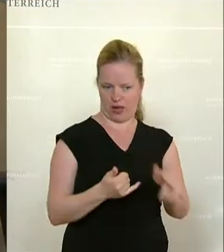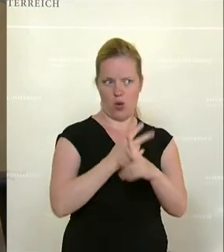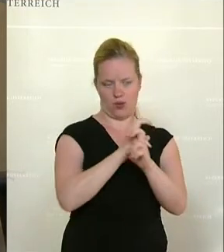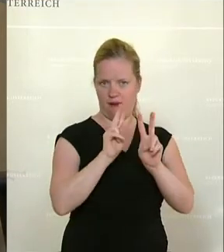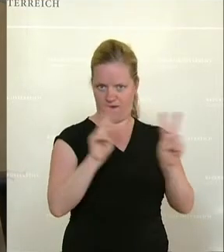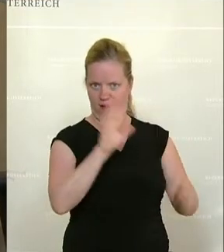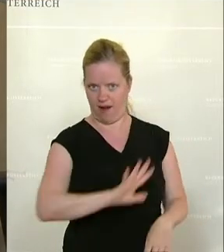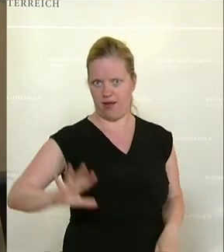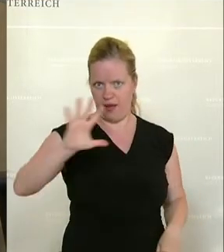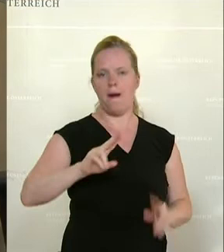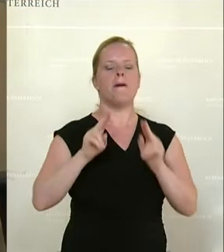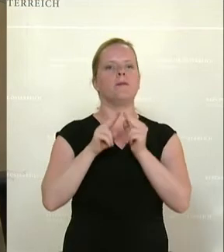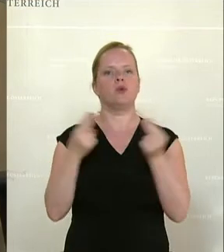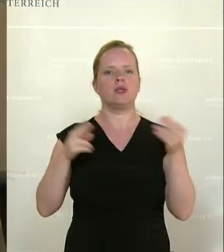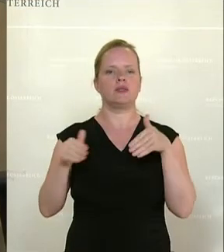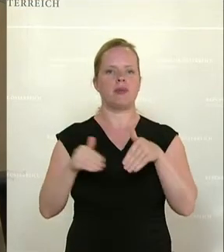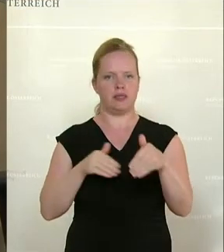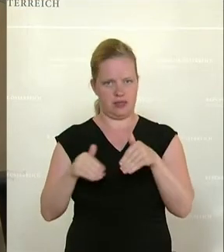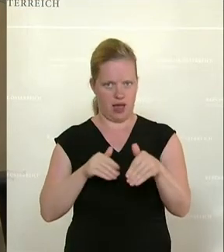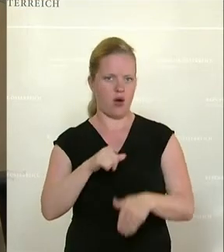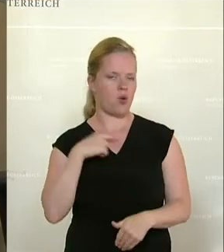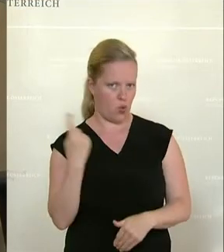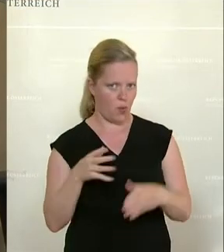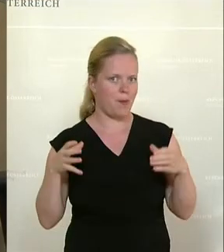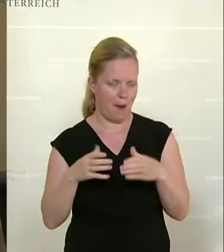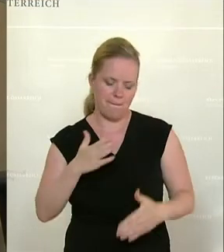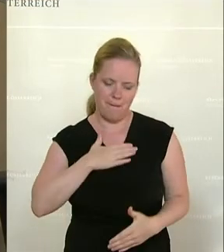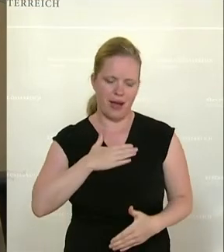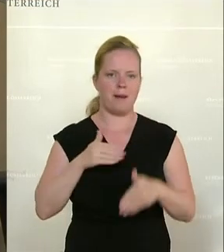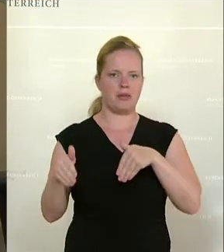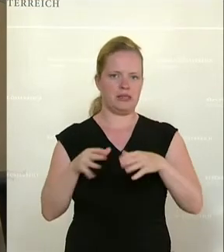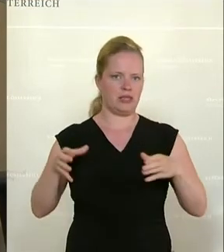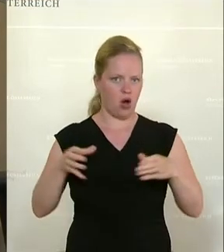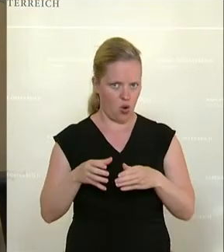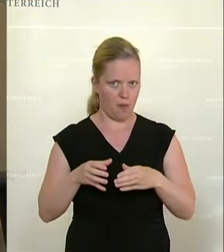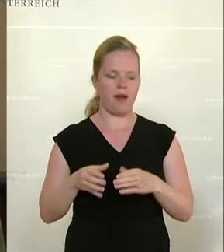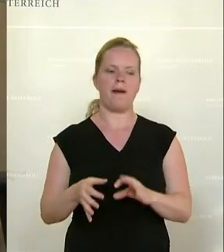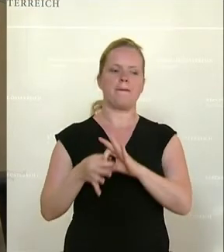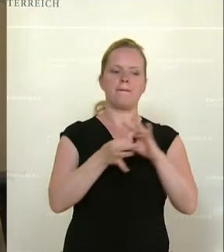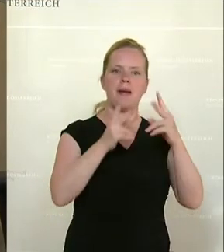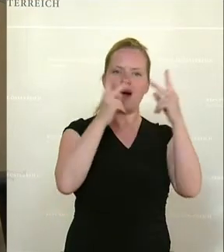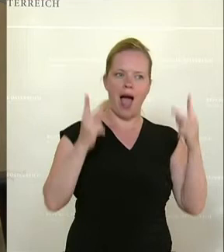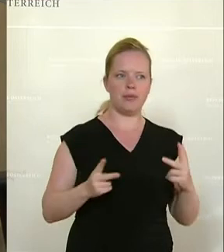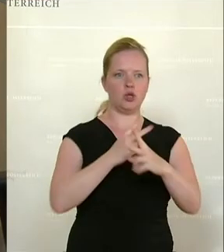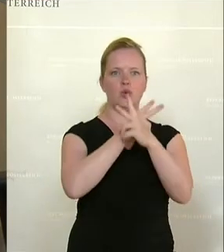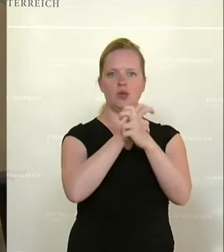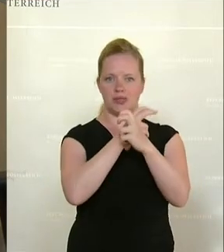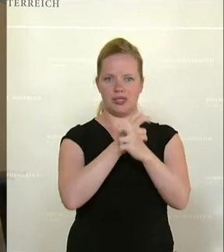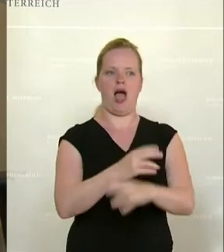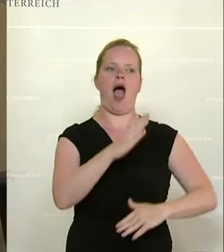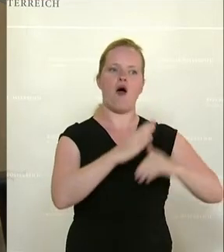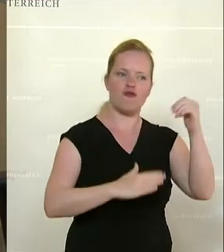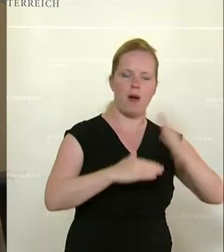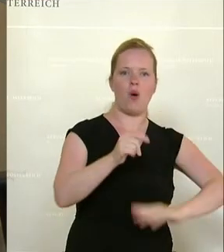Das Bundesministerium hat, also mein Ministerium hat im Rahmen des österreichischen Aufbau und Resilienz